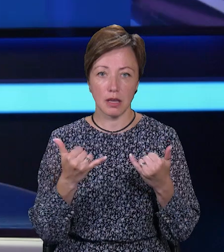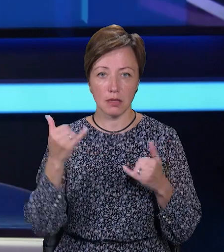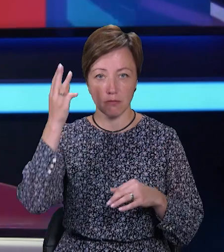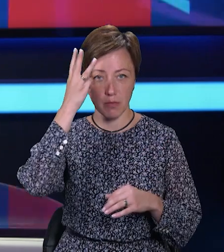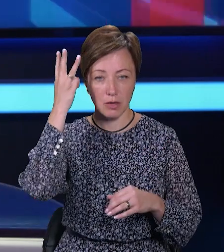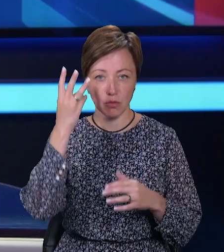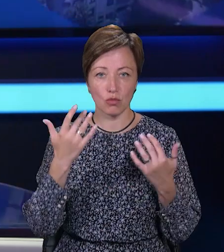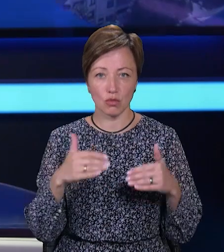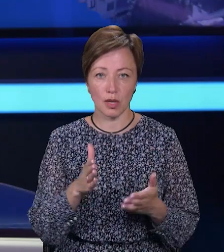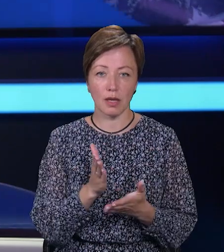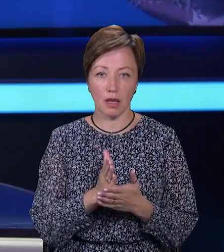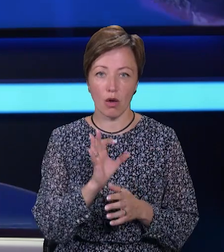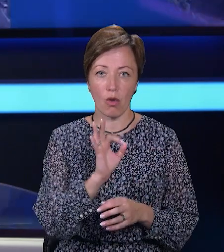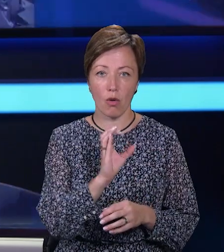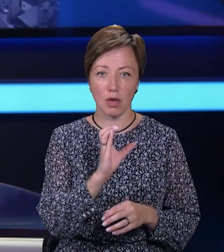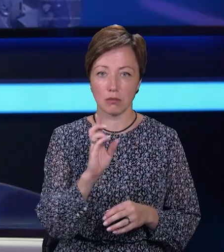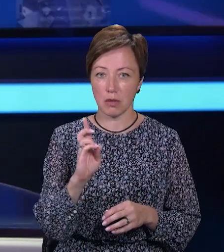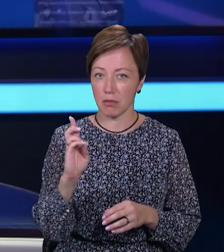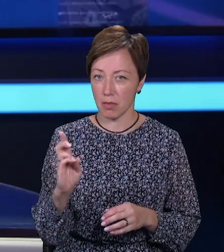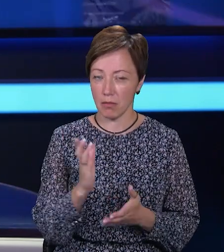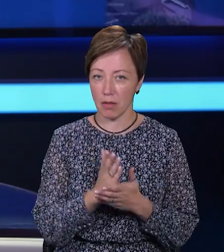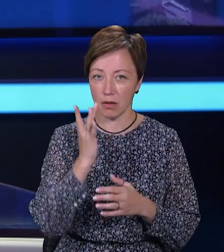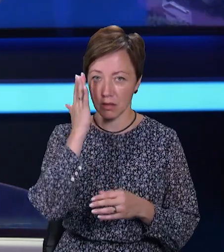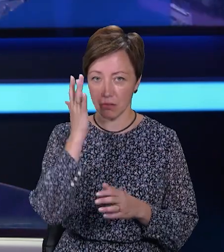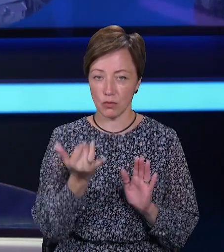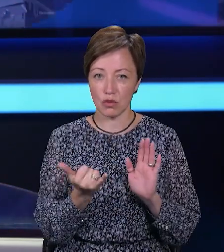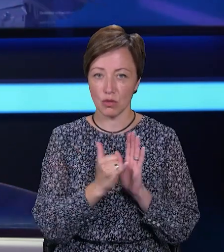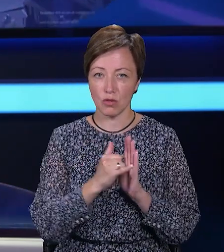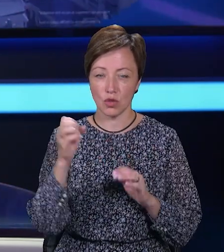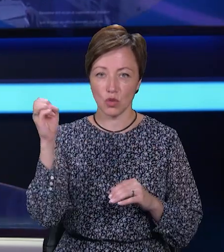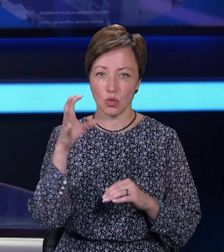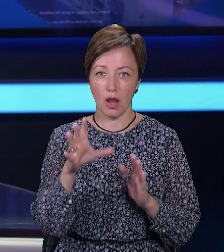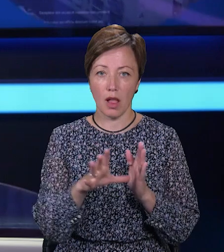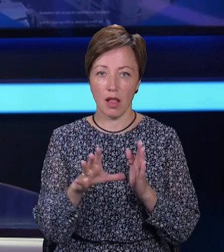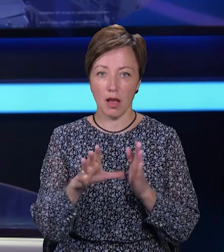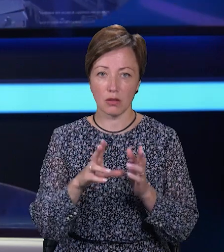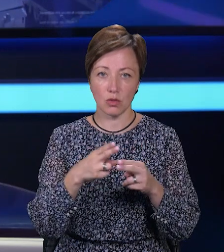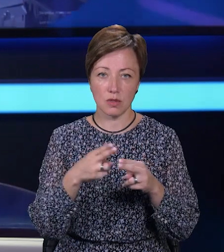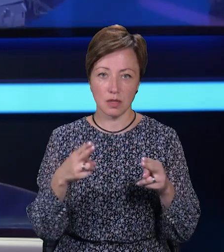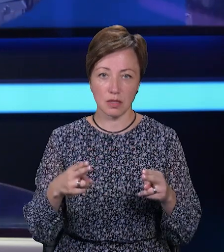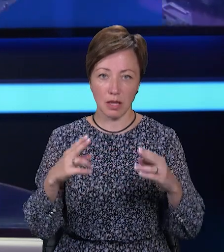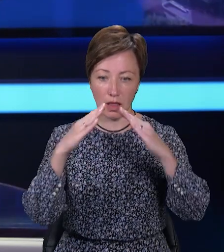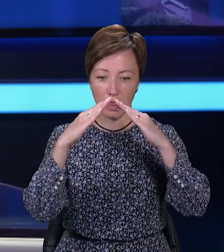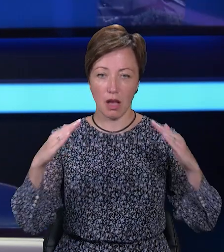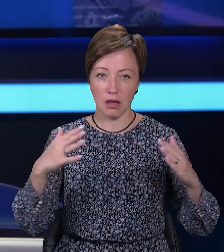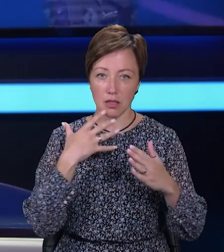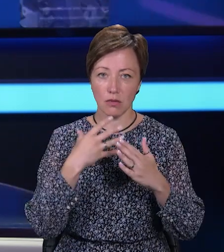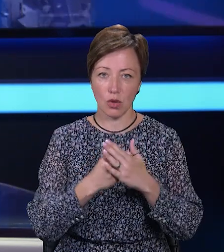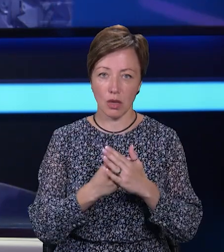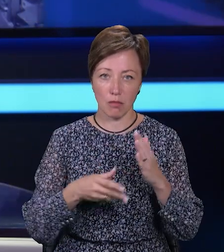Хмельницькому вже є ОСББ, котрі мають наміри встановити сонячні. Електростанції на дахах своїх